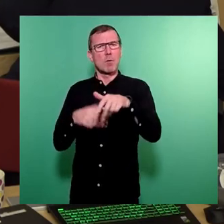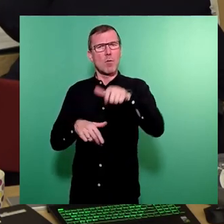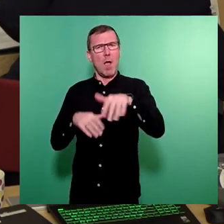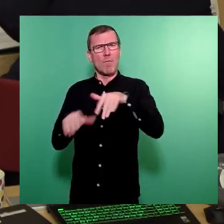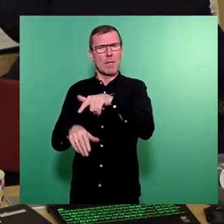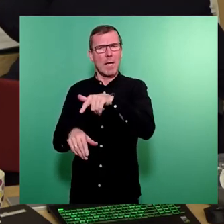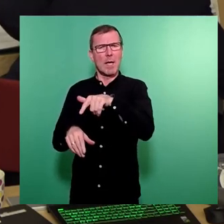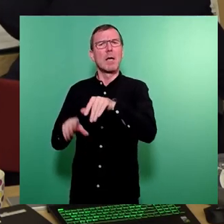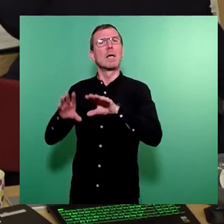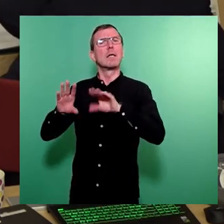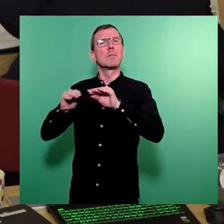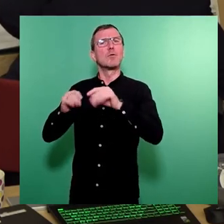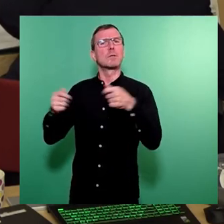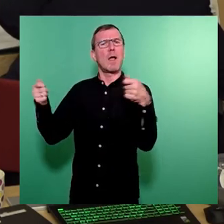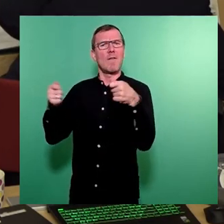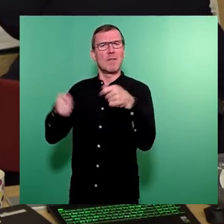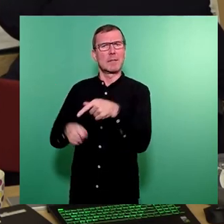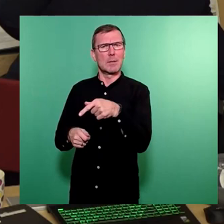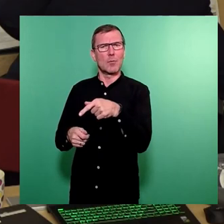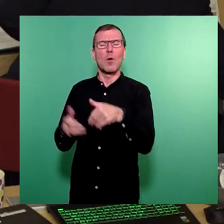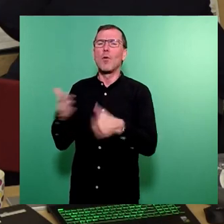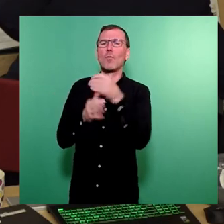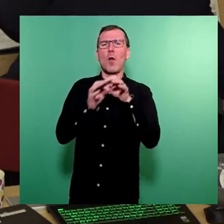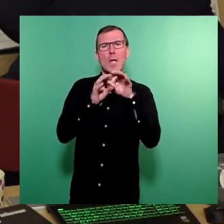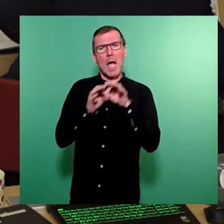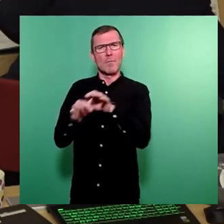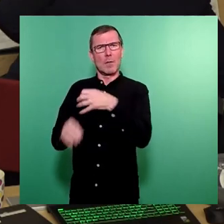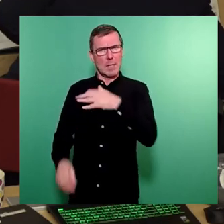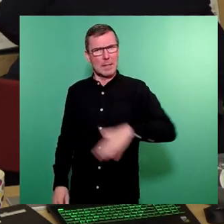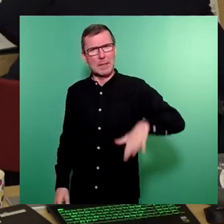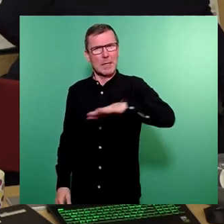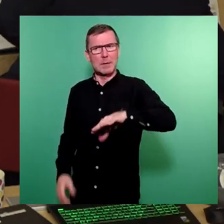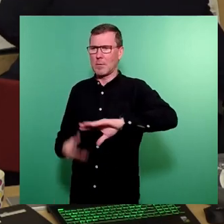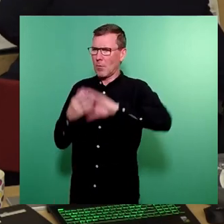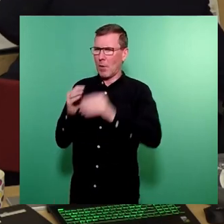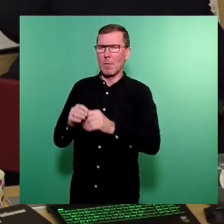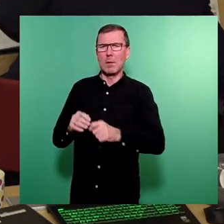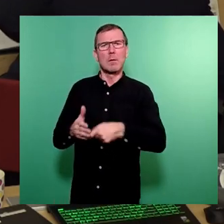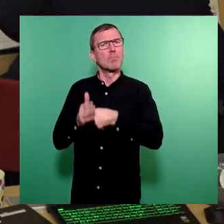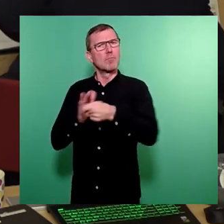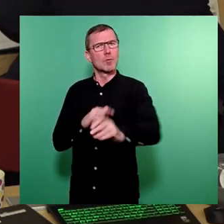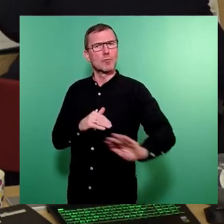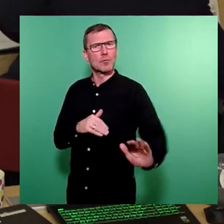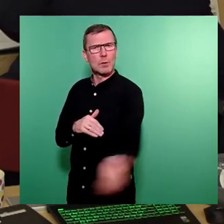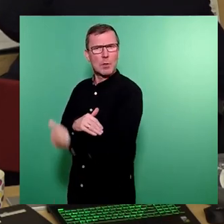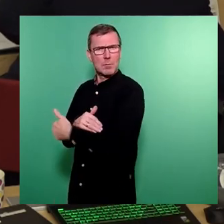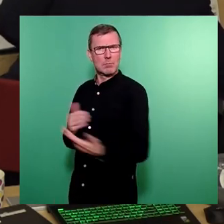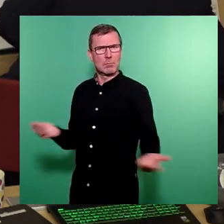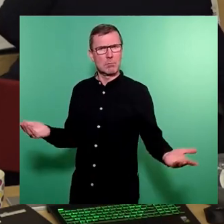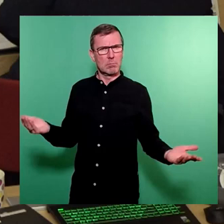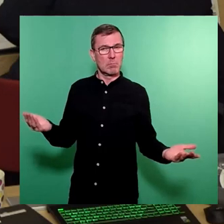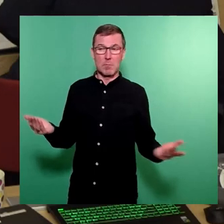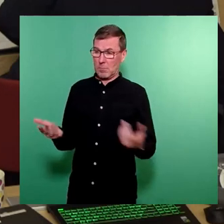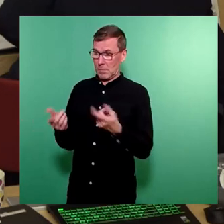Nutznießer-Finanzierung, die Neueinführung dessen in Dresden, komplett geerdet. Das ist also Geld